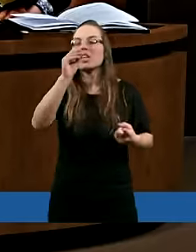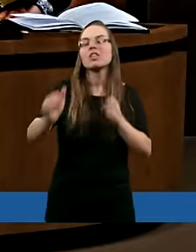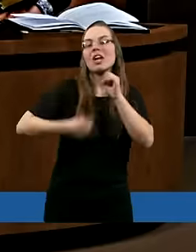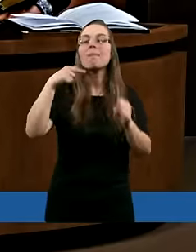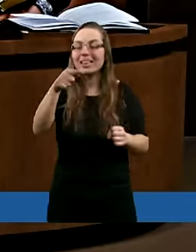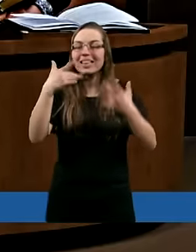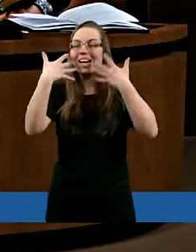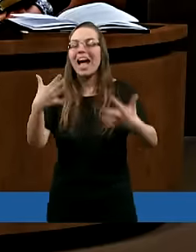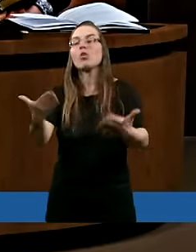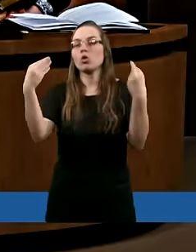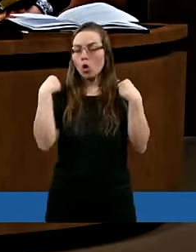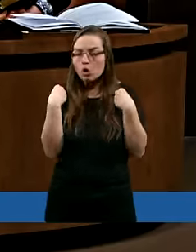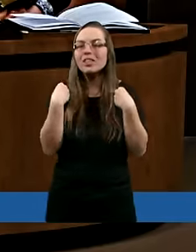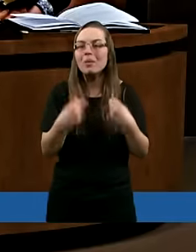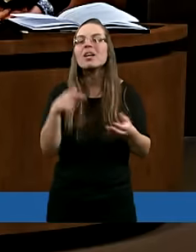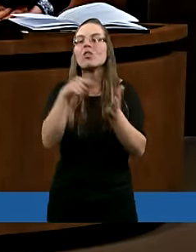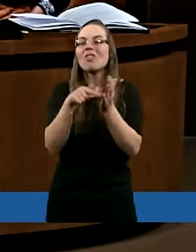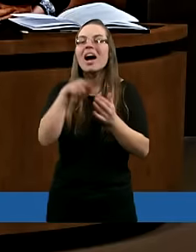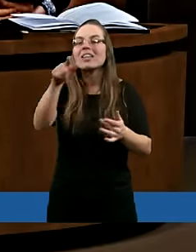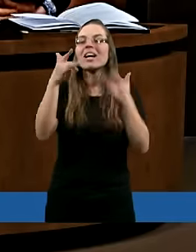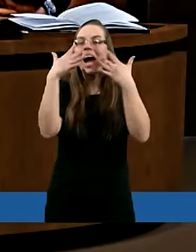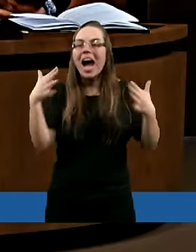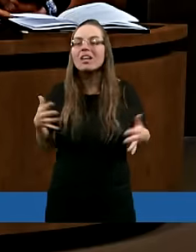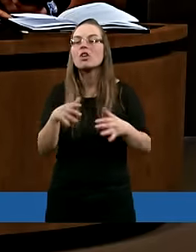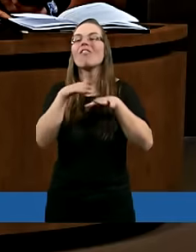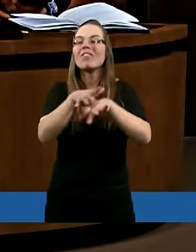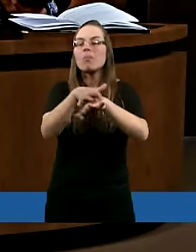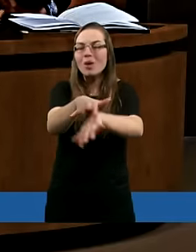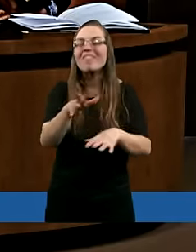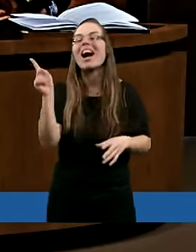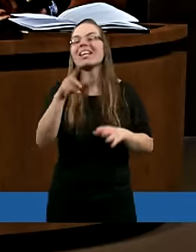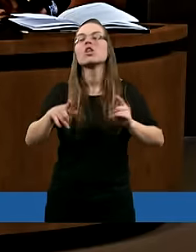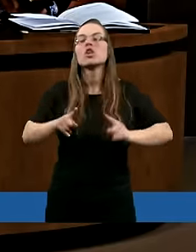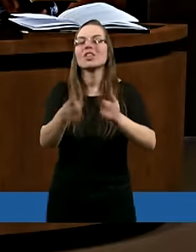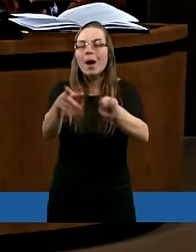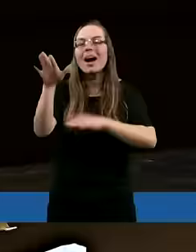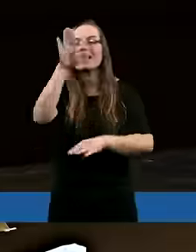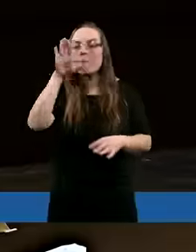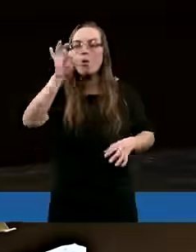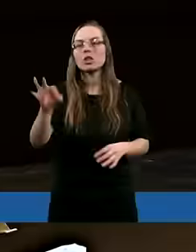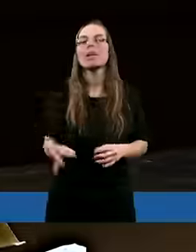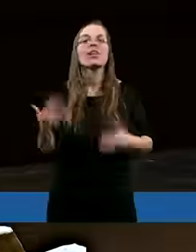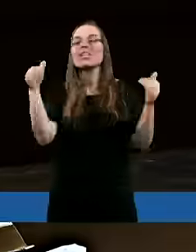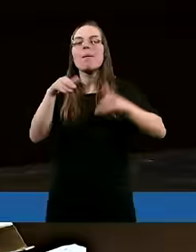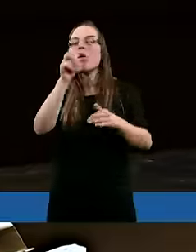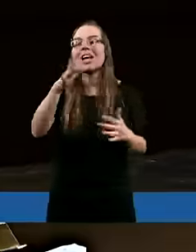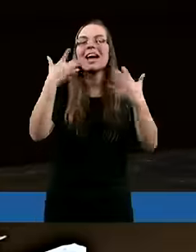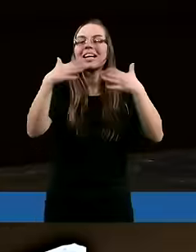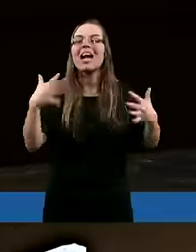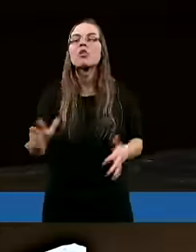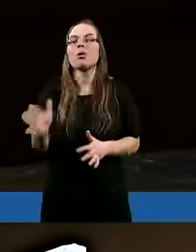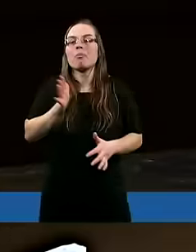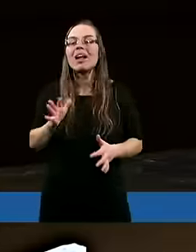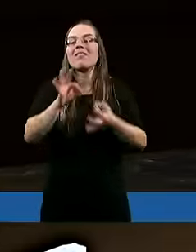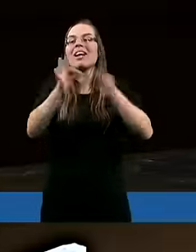aby taką radość mieć, to właśnie ta radość wypływa z działania jakiegoś. Nie można takiej radości